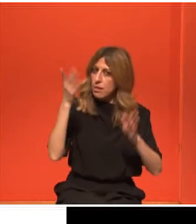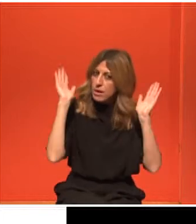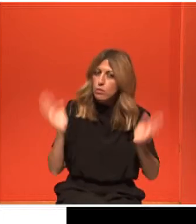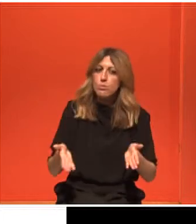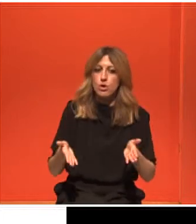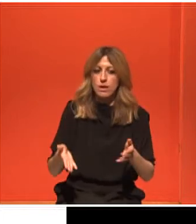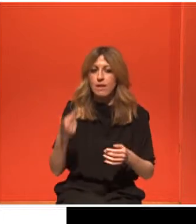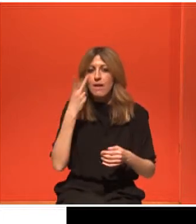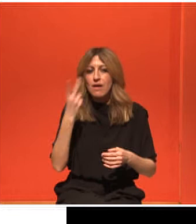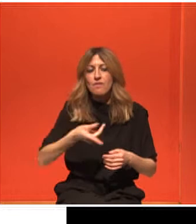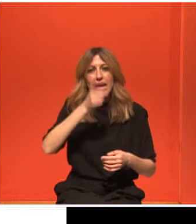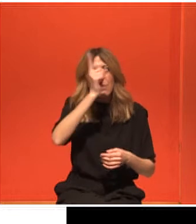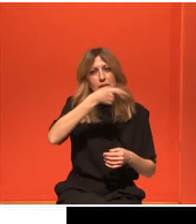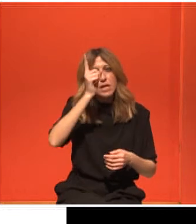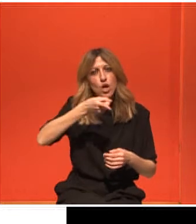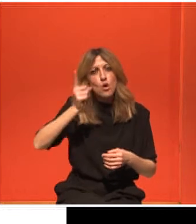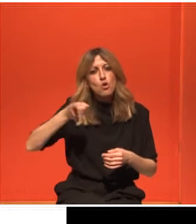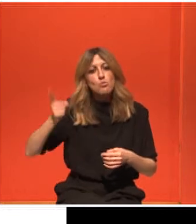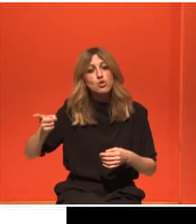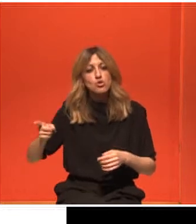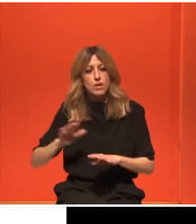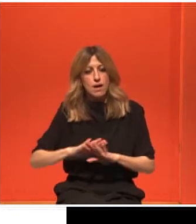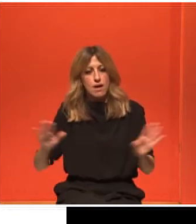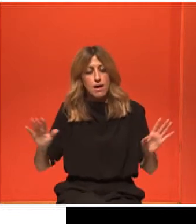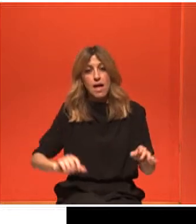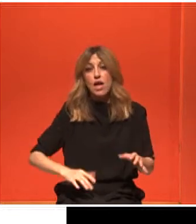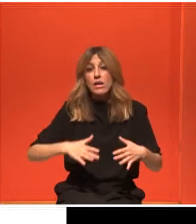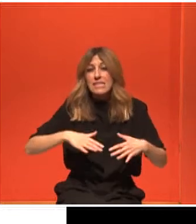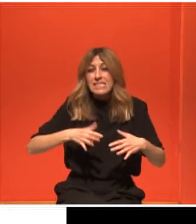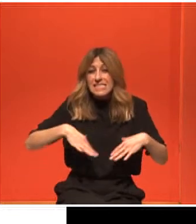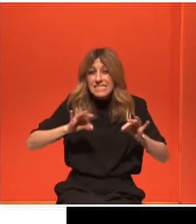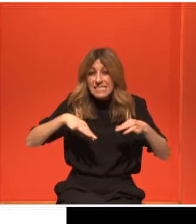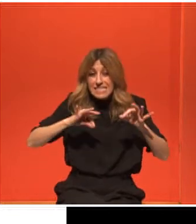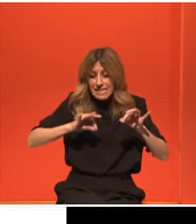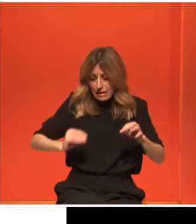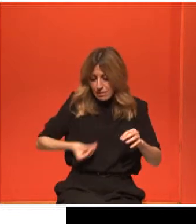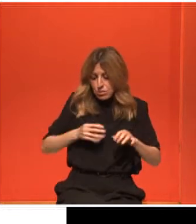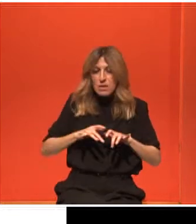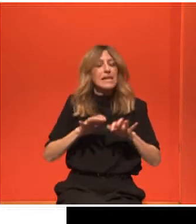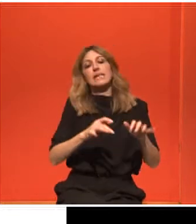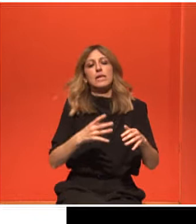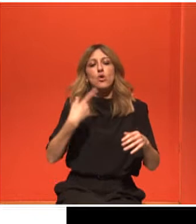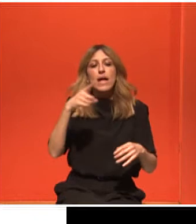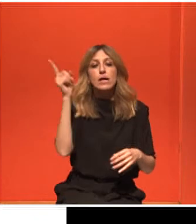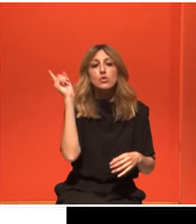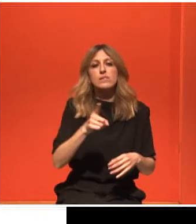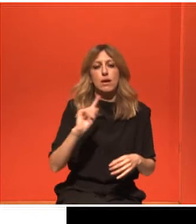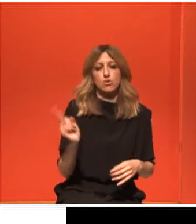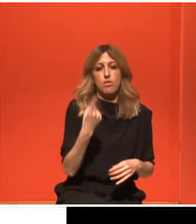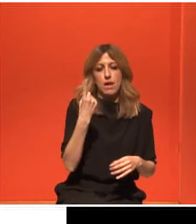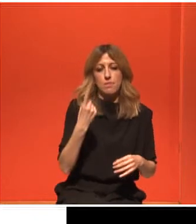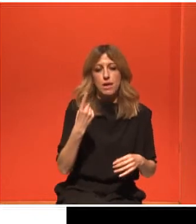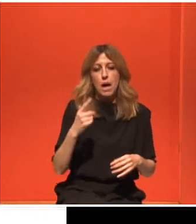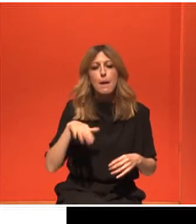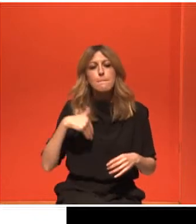βλέπετε, της νόσου, ανάλογα με το στάδιο, είναι 100% στα πρώτα στάδια, 93% στο δεύτερο, πέφτουν λίγο πιο μετά. Πώς θα